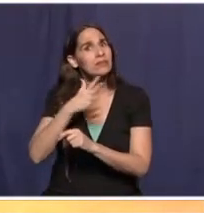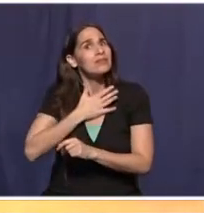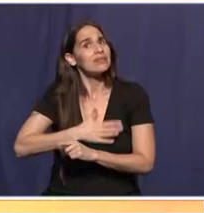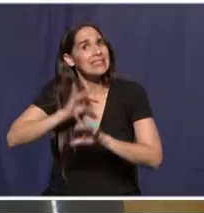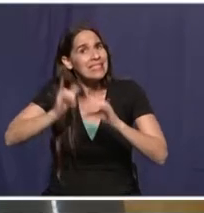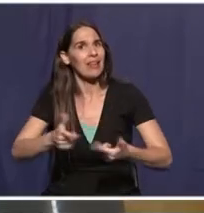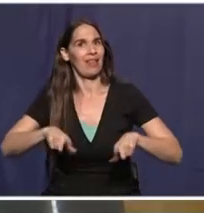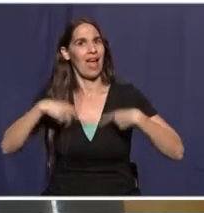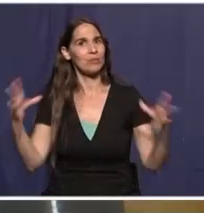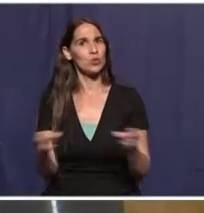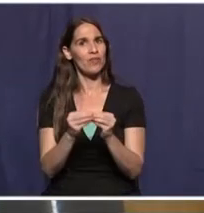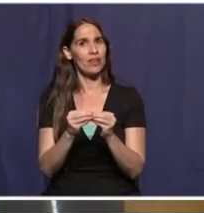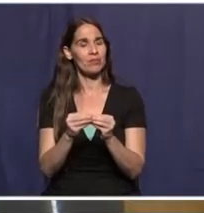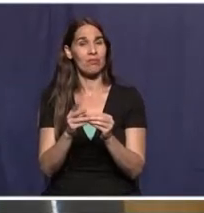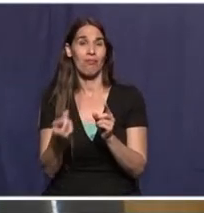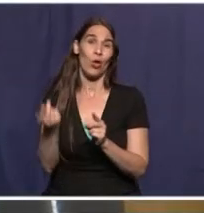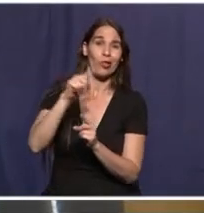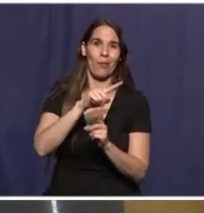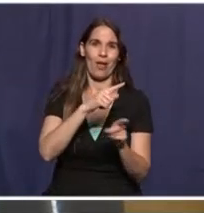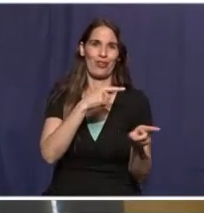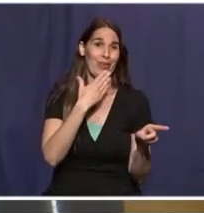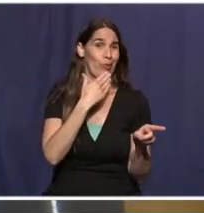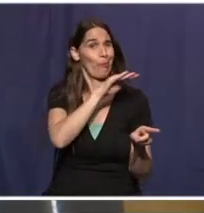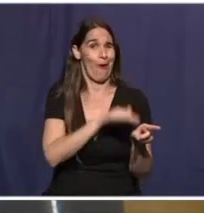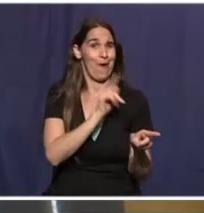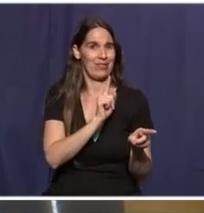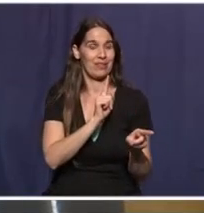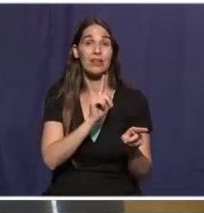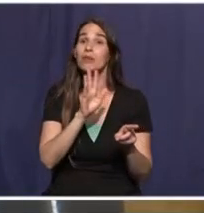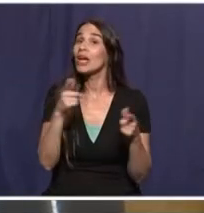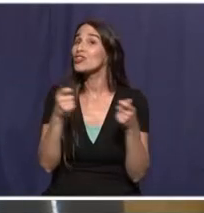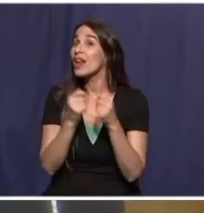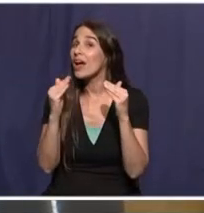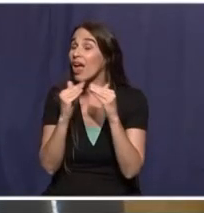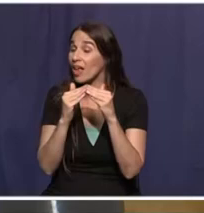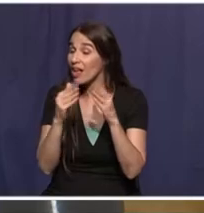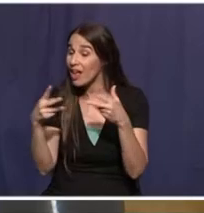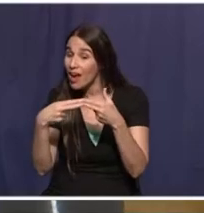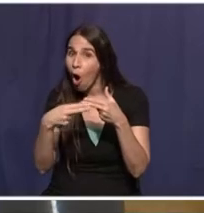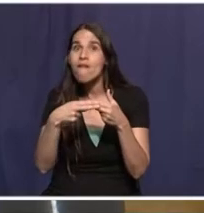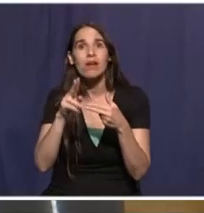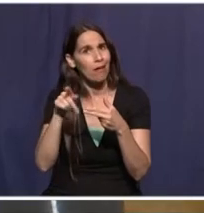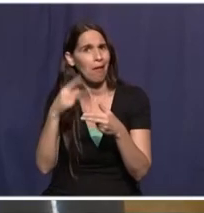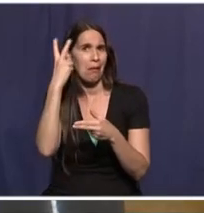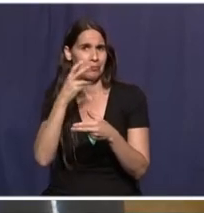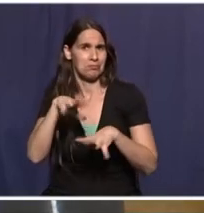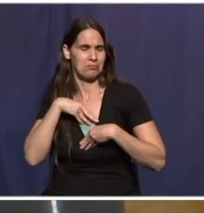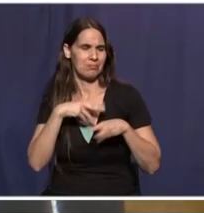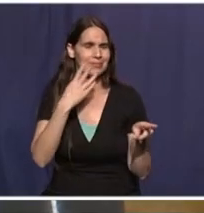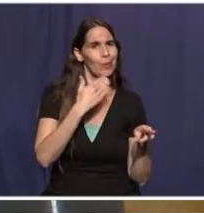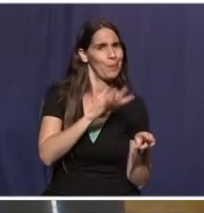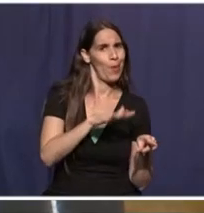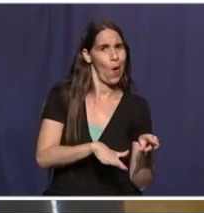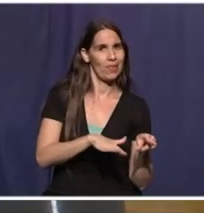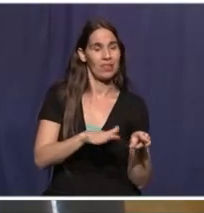משותפים. יותר מאשר היהודים, כך ביחס לשאלת המגורים זה לצד זה. העבודה משותפת והנכונות